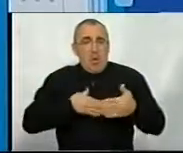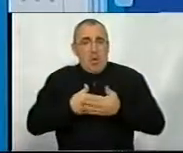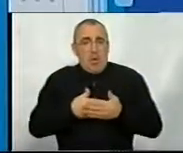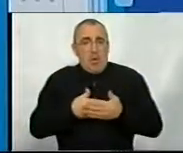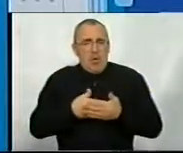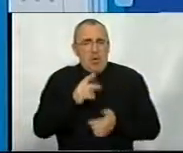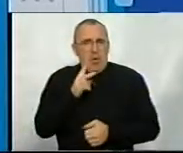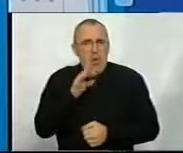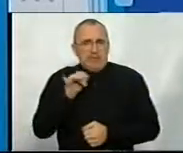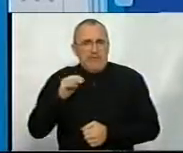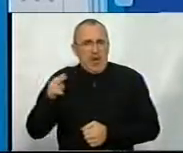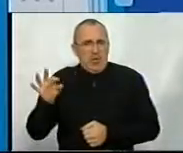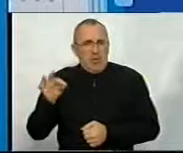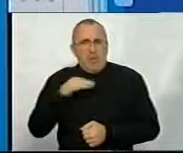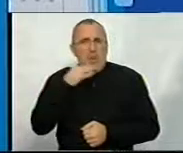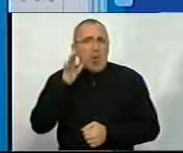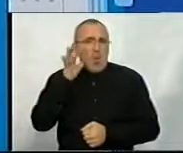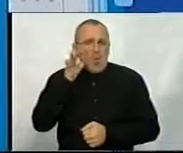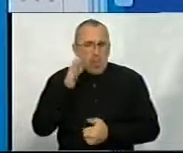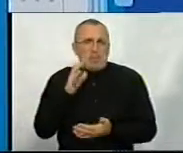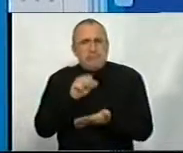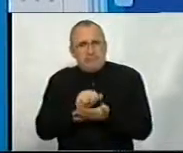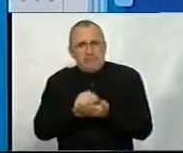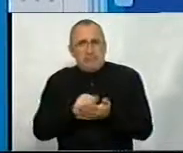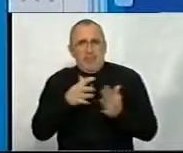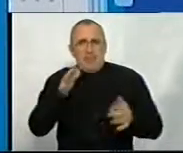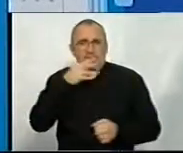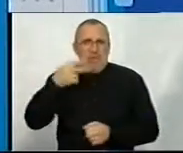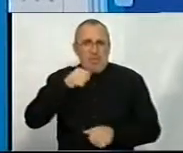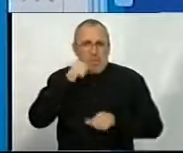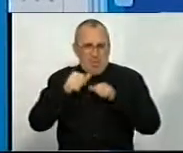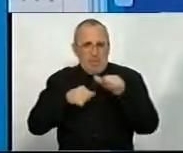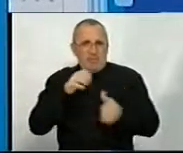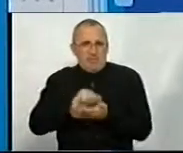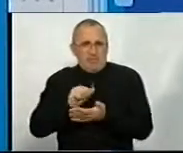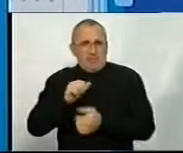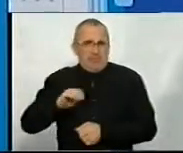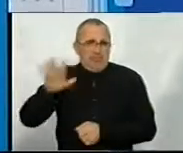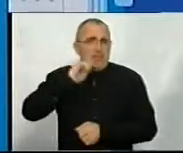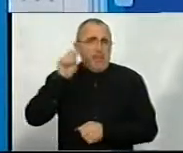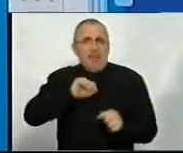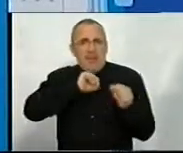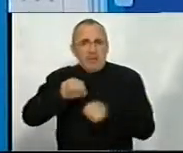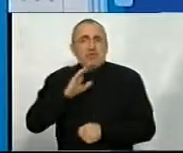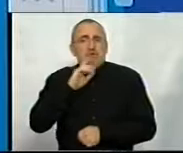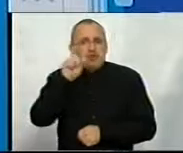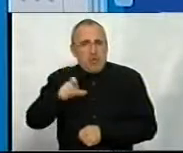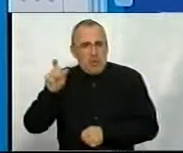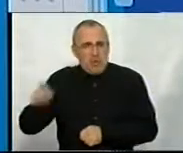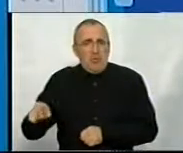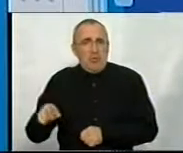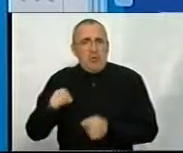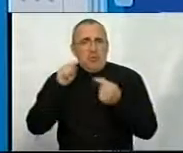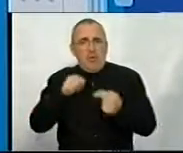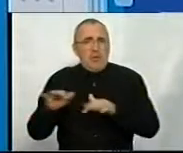«Ластрада», яка дуже років багато займається, більше 20 років на території України саме з захистом жінок і